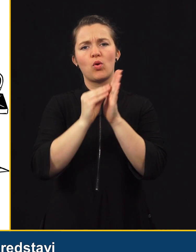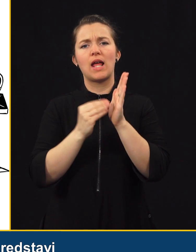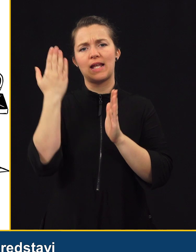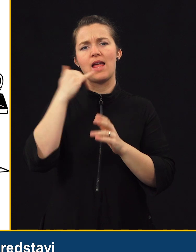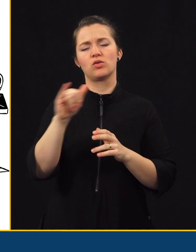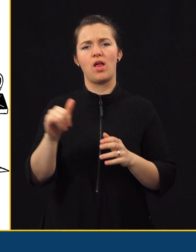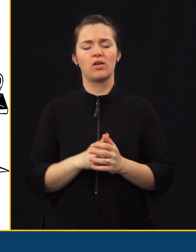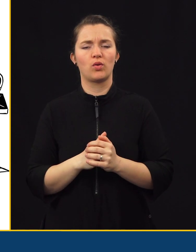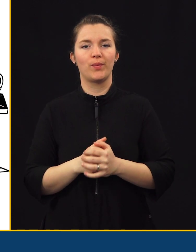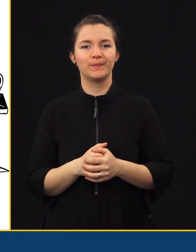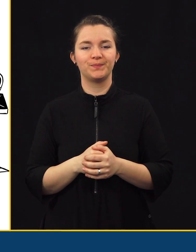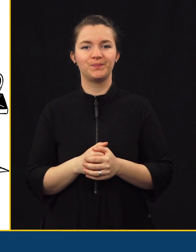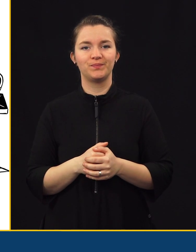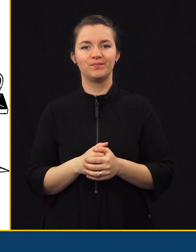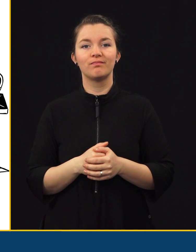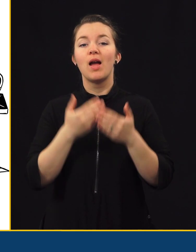lanskega leta.